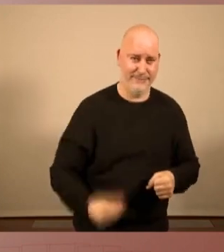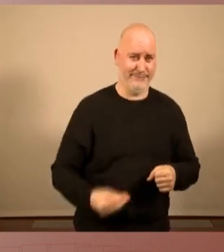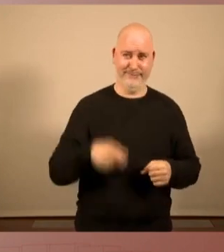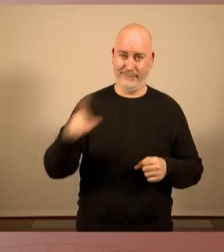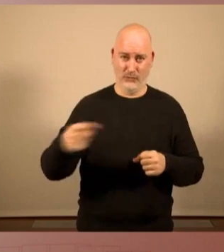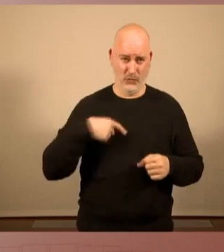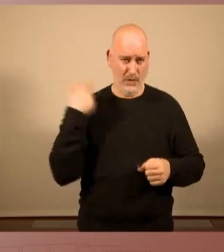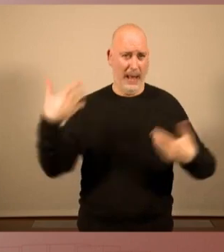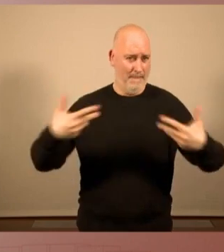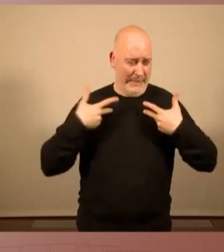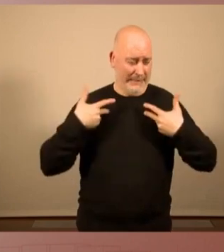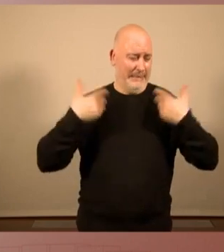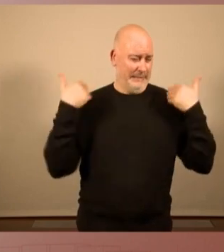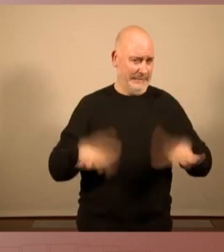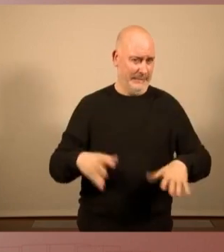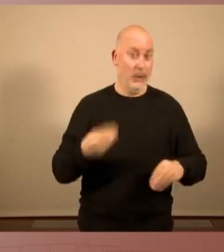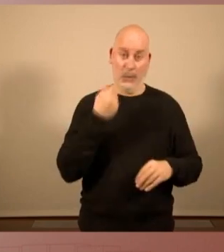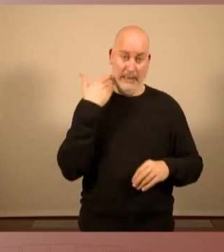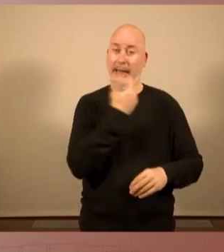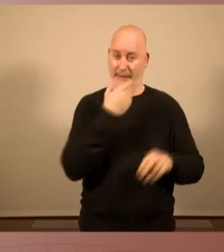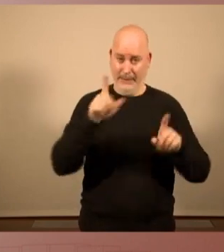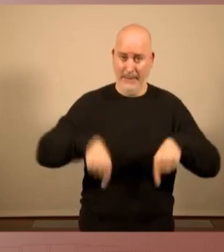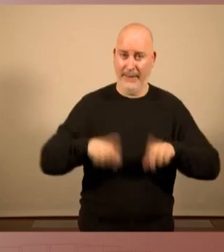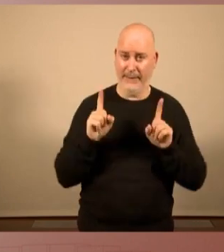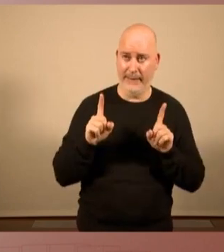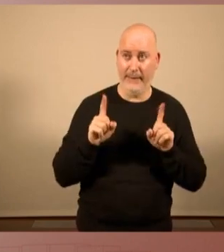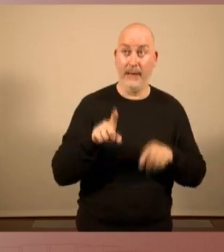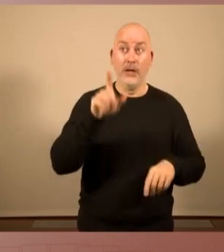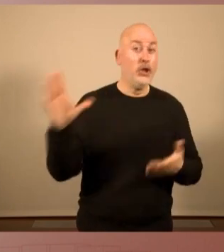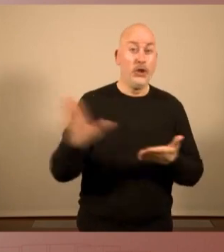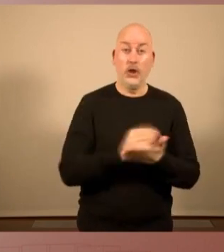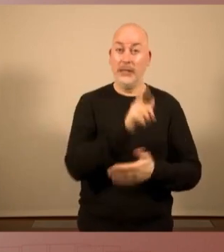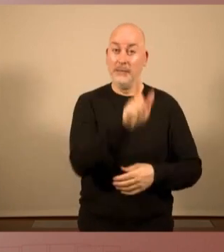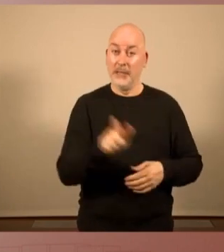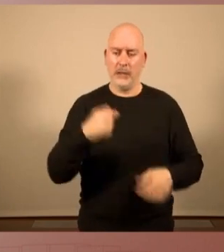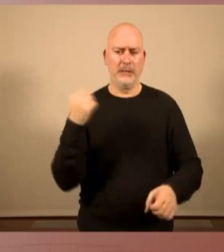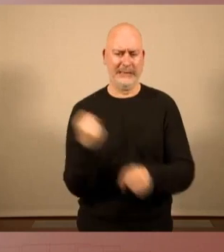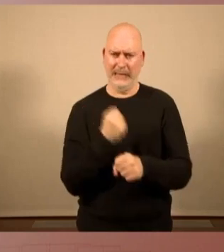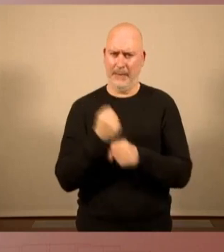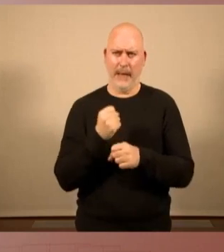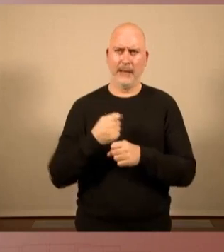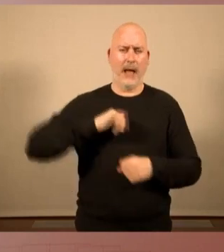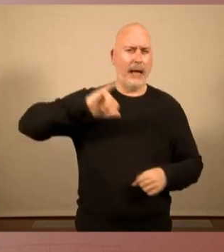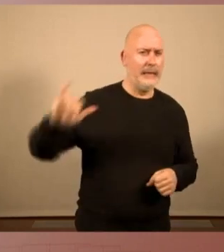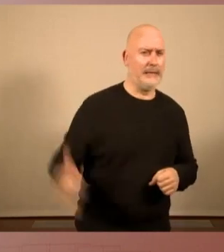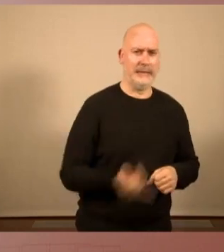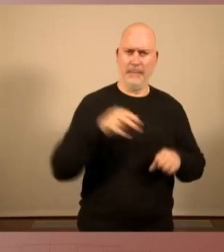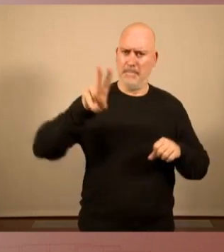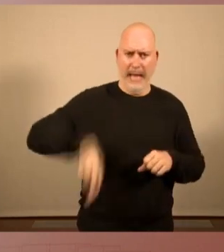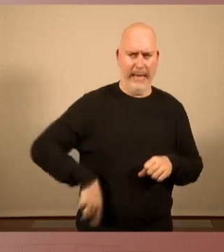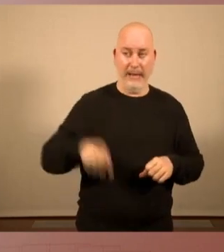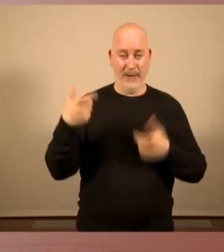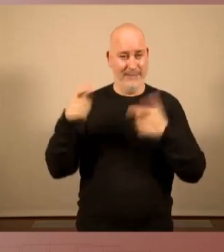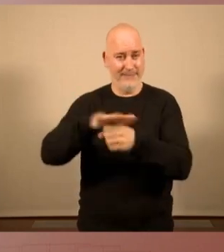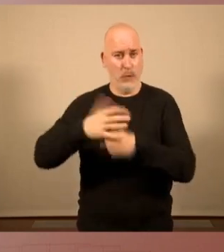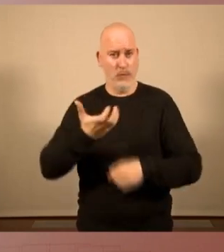de l'entorn. Bona tarda, també. a totes les persones que treballen incansablement des del municipalisme, des de les